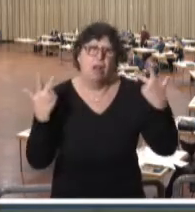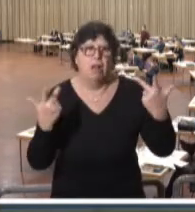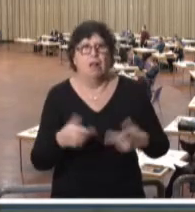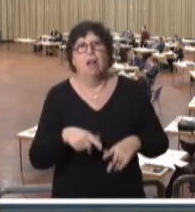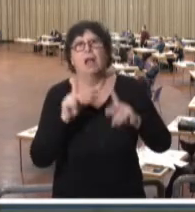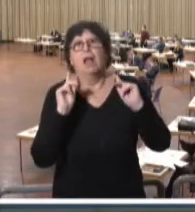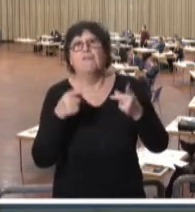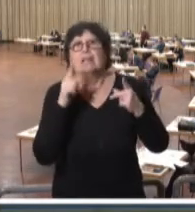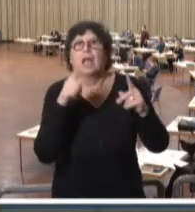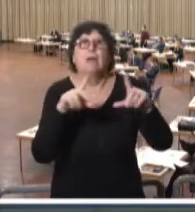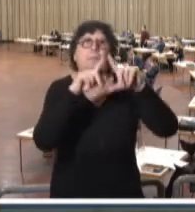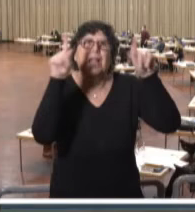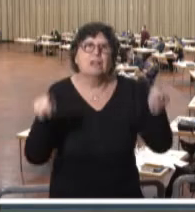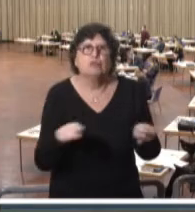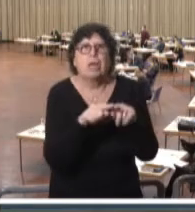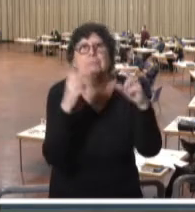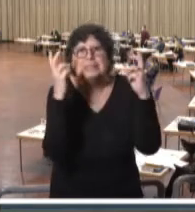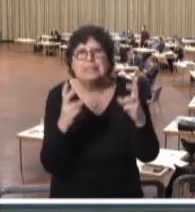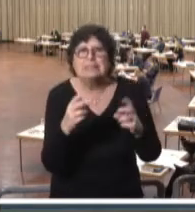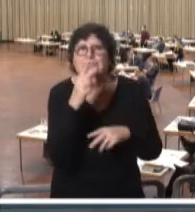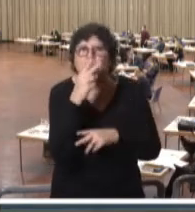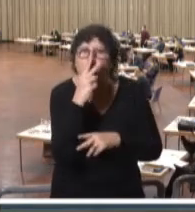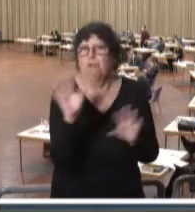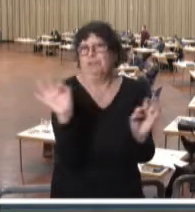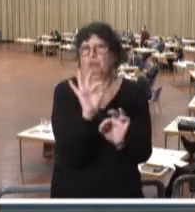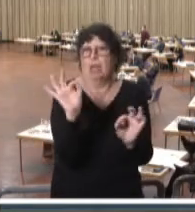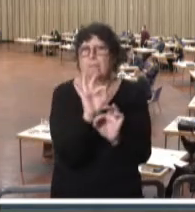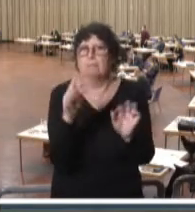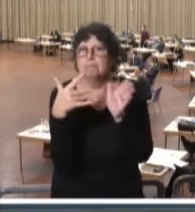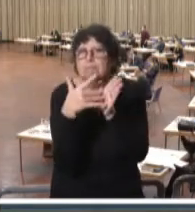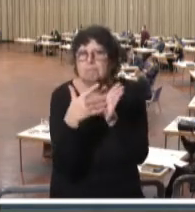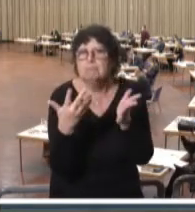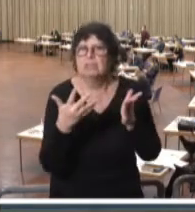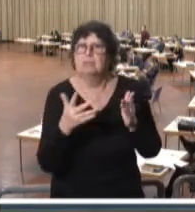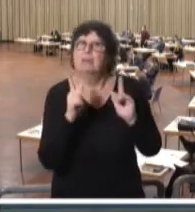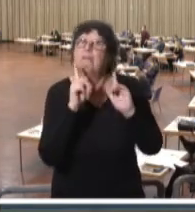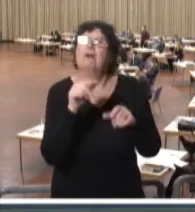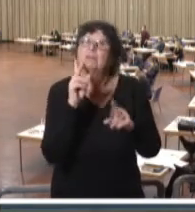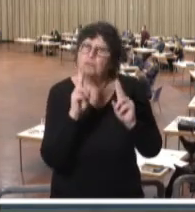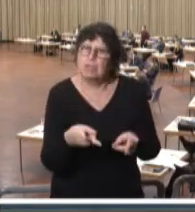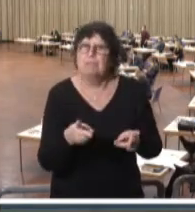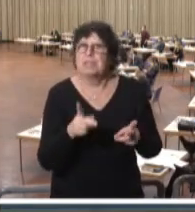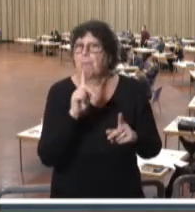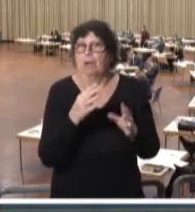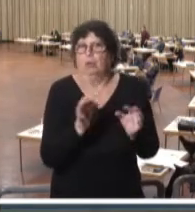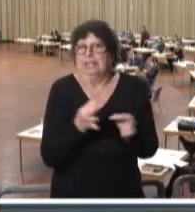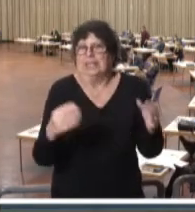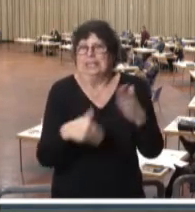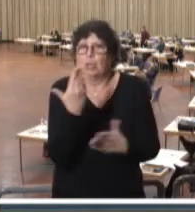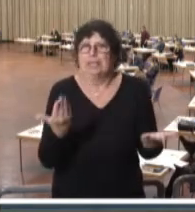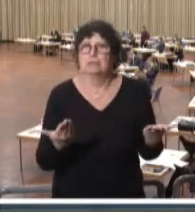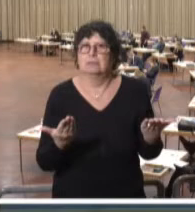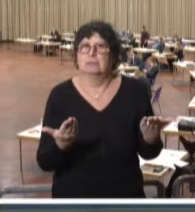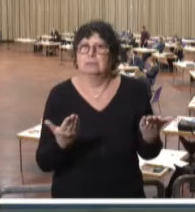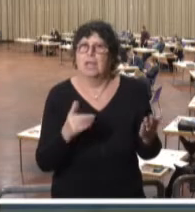an den Bildschirmen sitzen und so weiter. Man kann das alles unterstreichen, das ist aber auch alles nichts Neues und